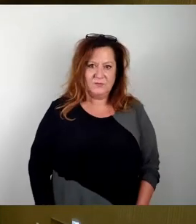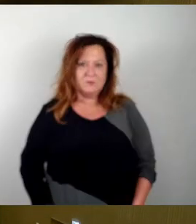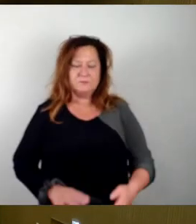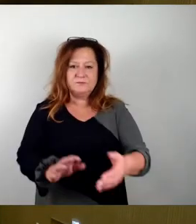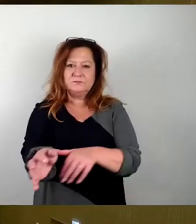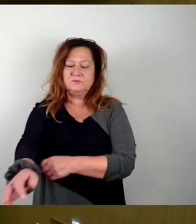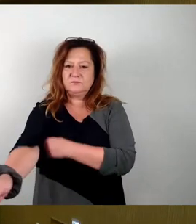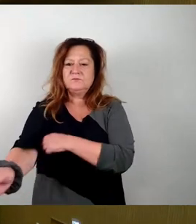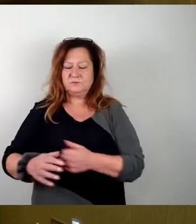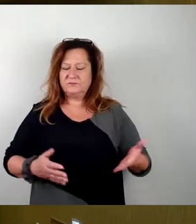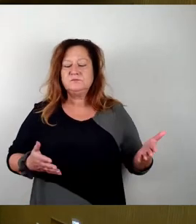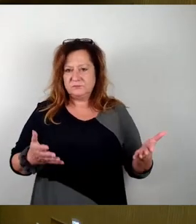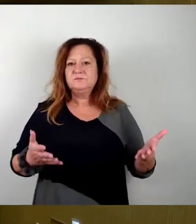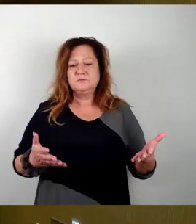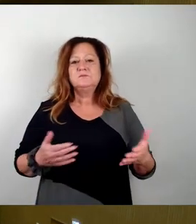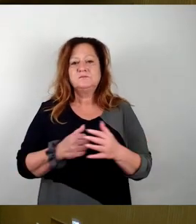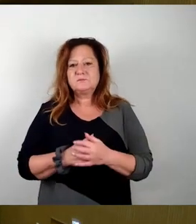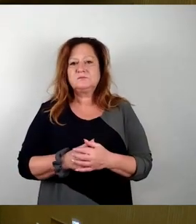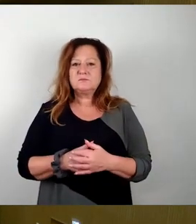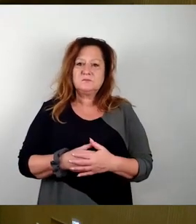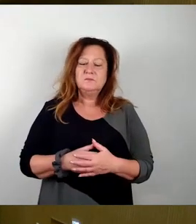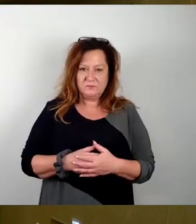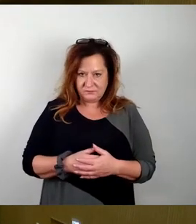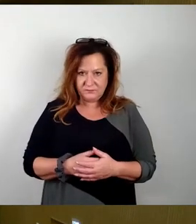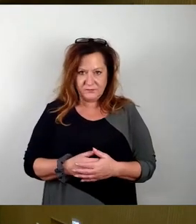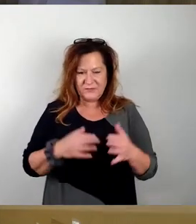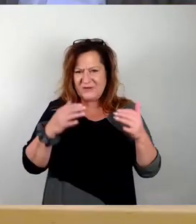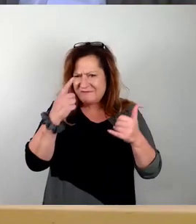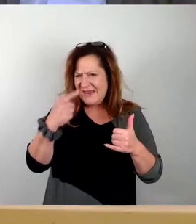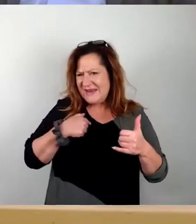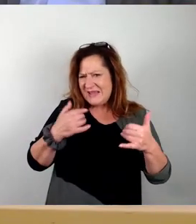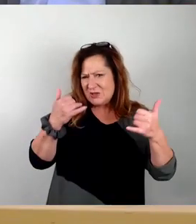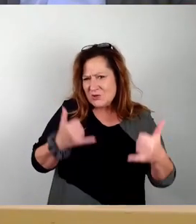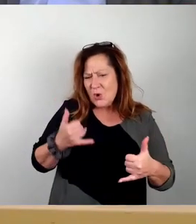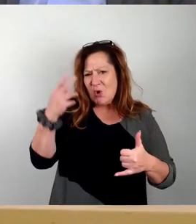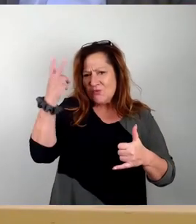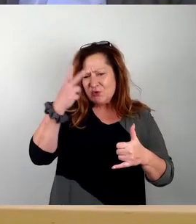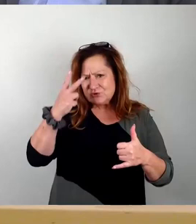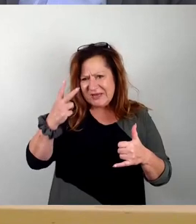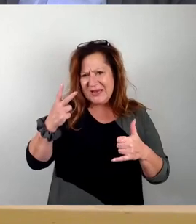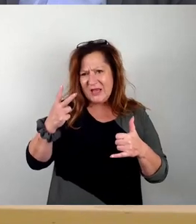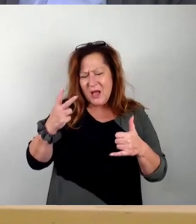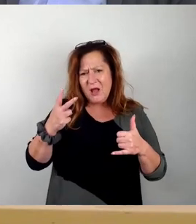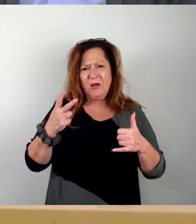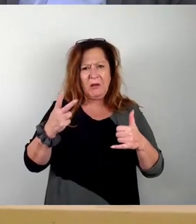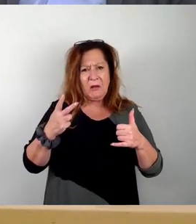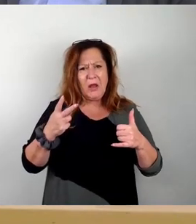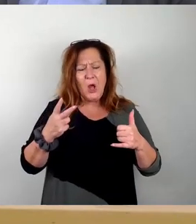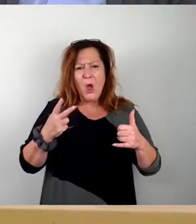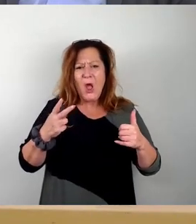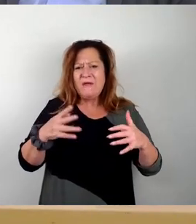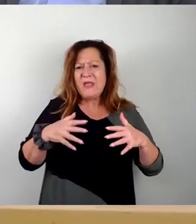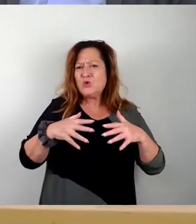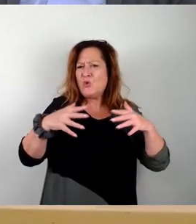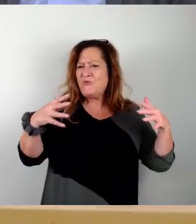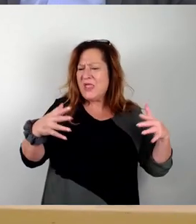Also Herr Wirtz, nochmal, damit ich es richtig verstehe, weil wir da ein bisschen uns jetzt schwer taten, zum federführenden Ausschussbericht